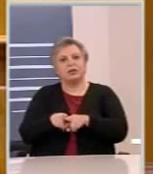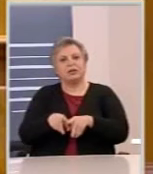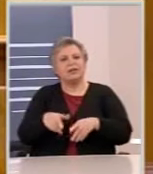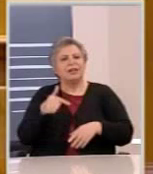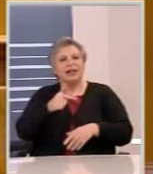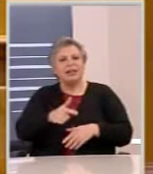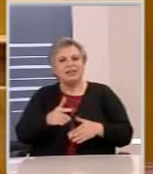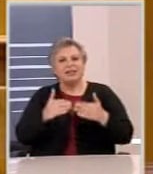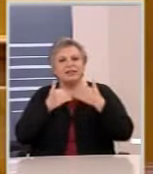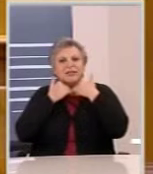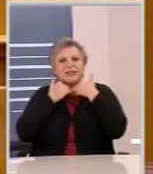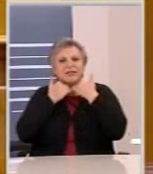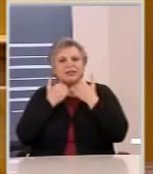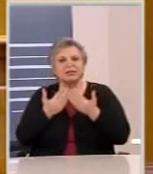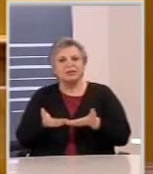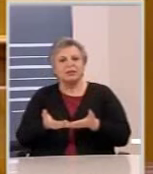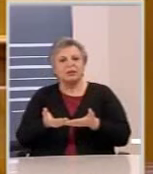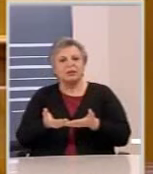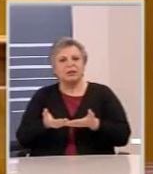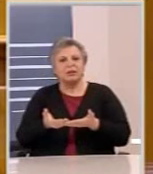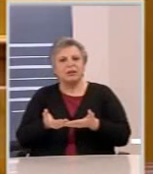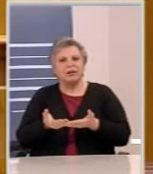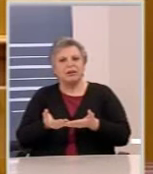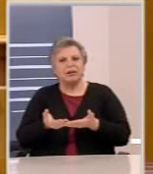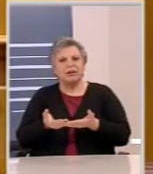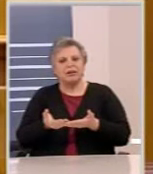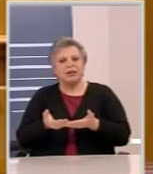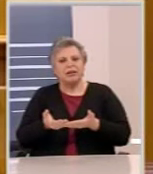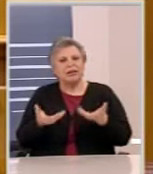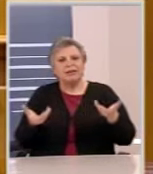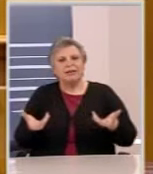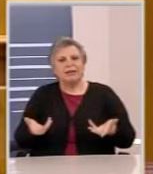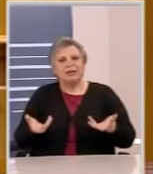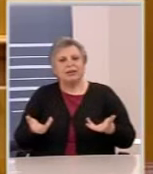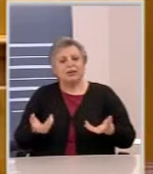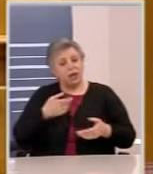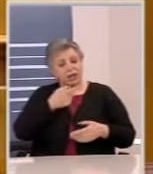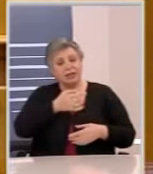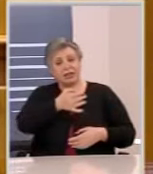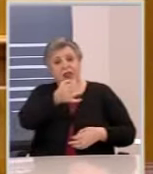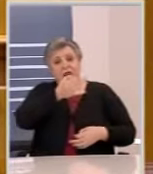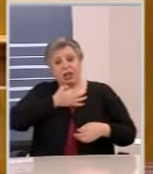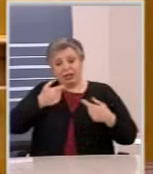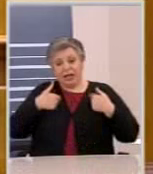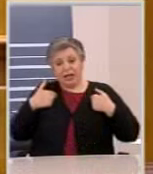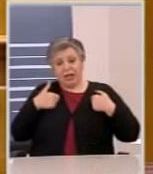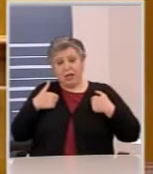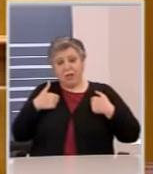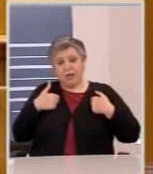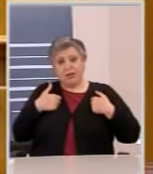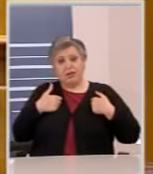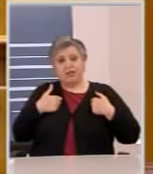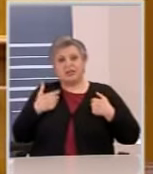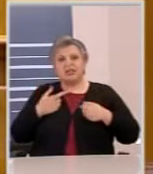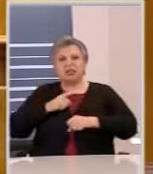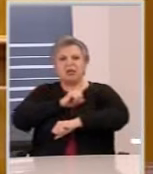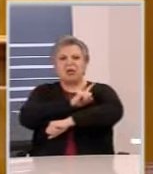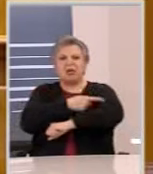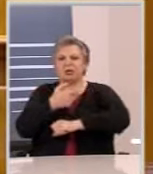κυβέρνηση. Μάλιστα είμαστε ανίκανη κυβέρνηση. Θα απαντήσω σε λίγο για αυτό.